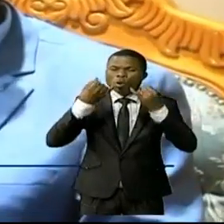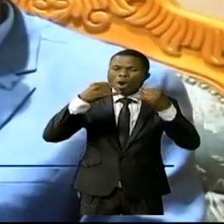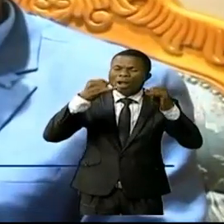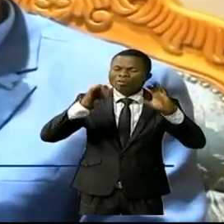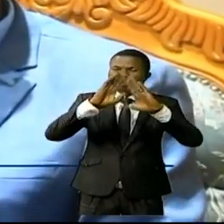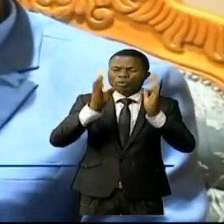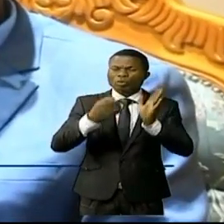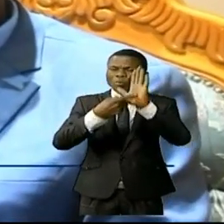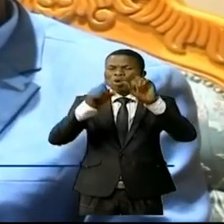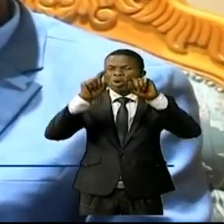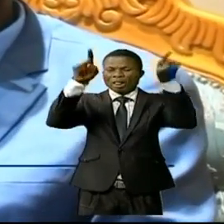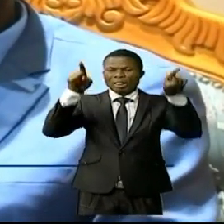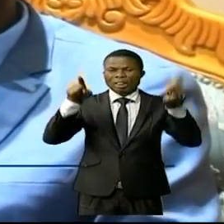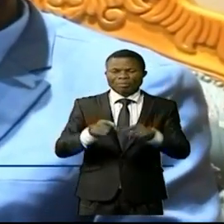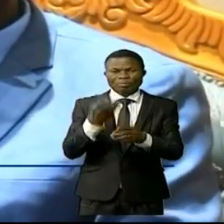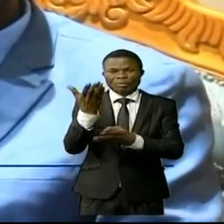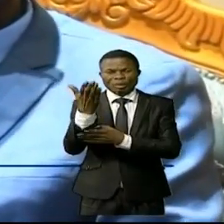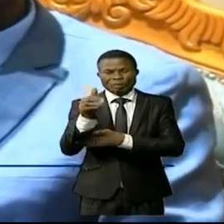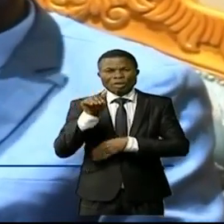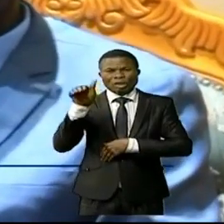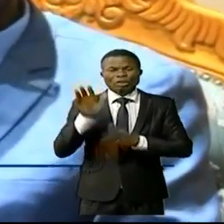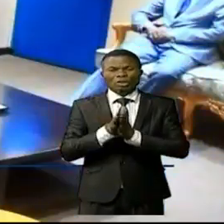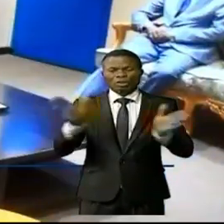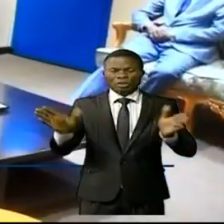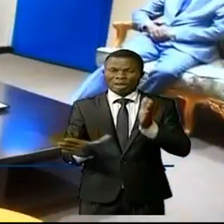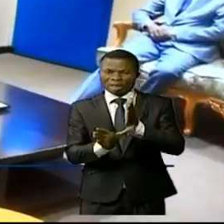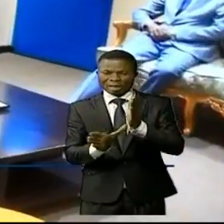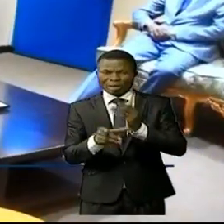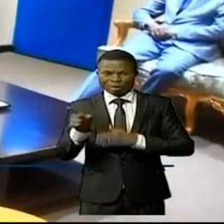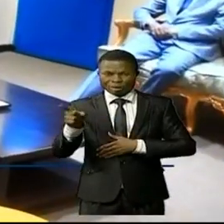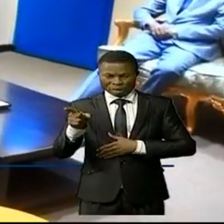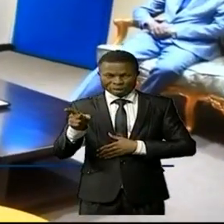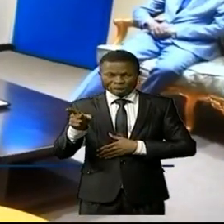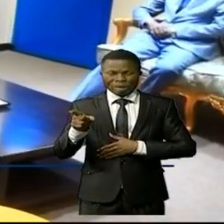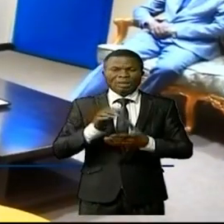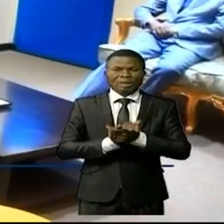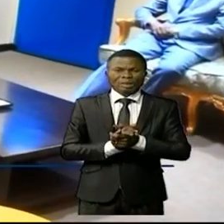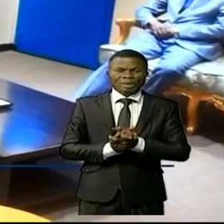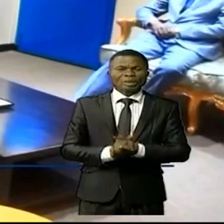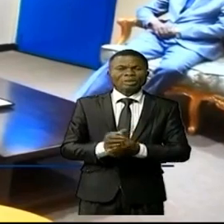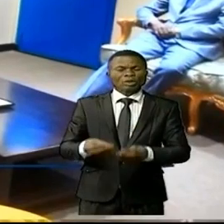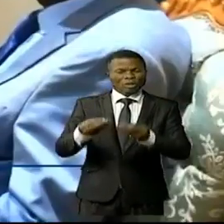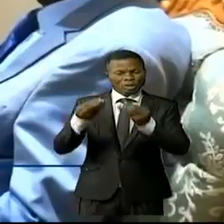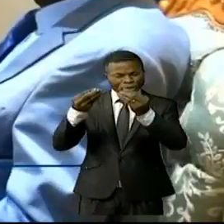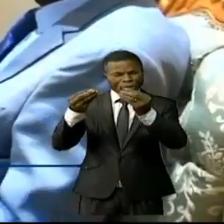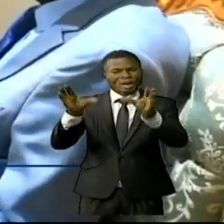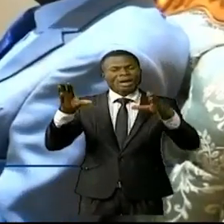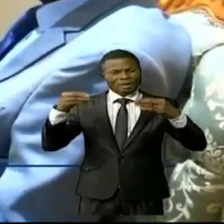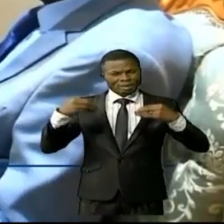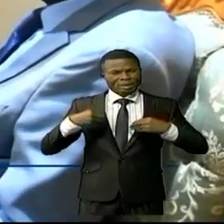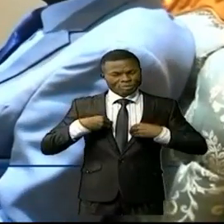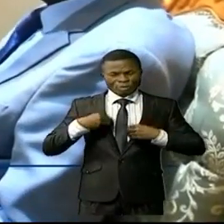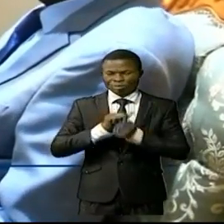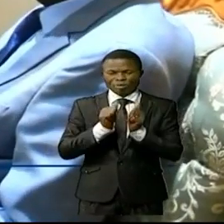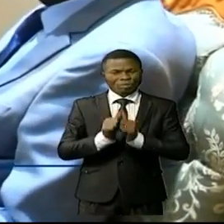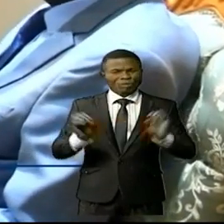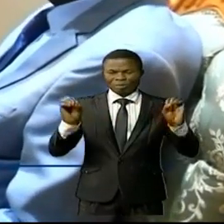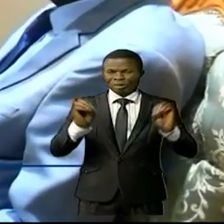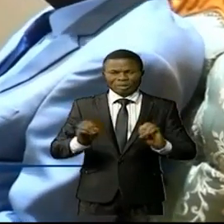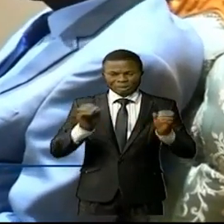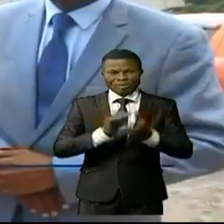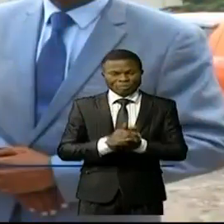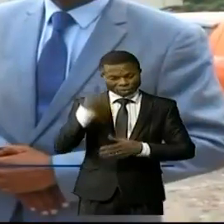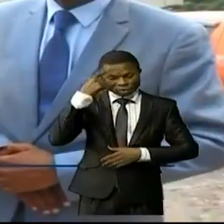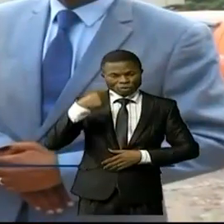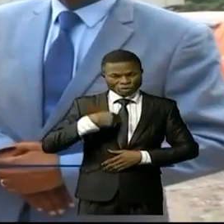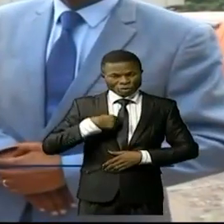sollicitée auprès du directeur général, Adhinterim, Belide Bungam, lui a été accordé sans obstacle. C'était pour moi